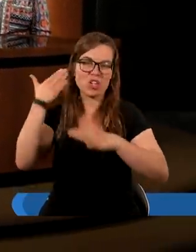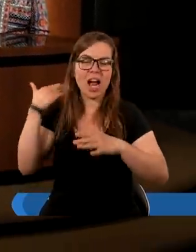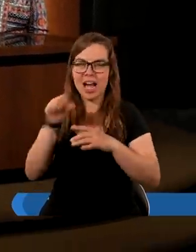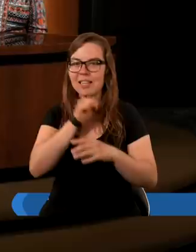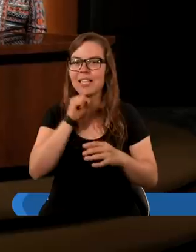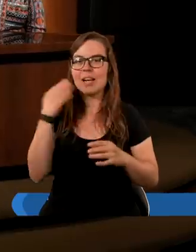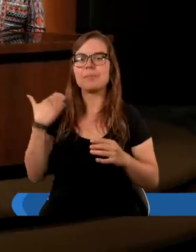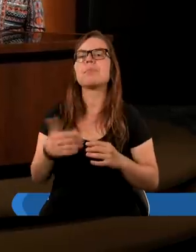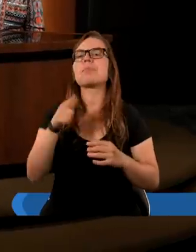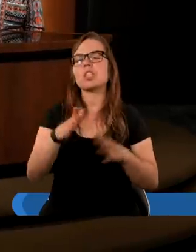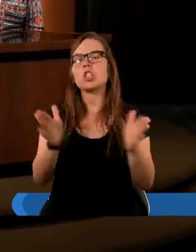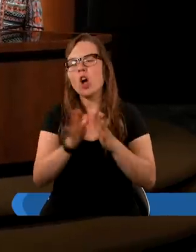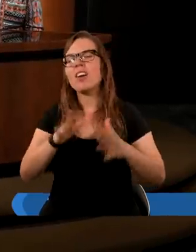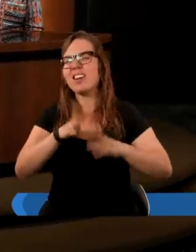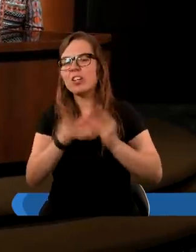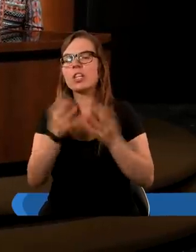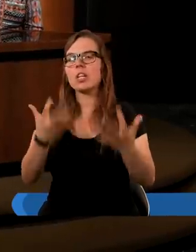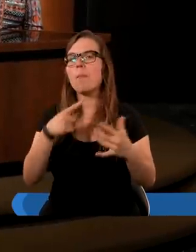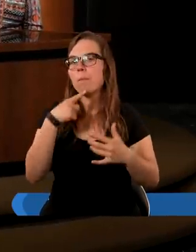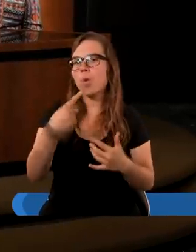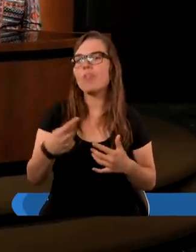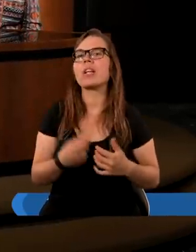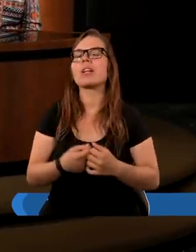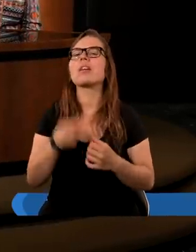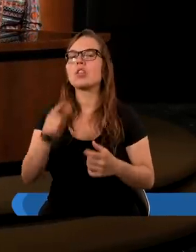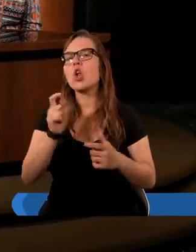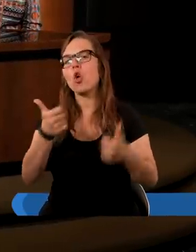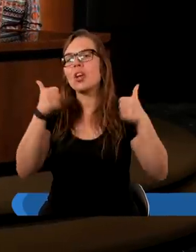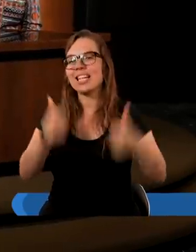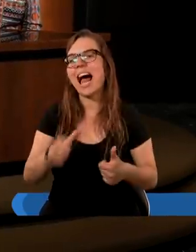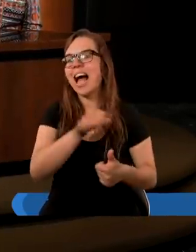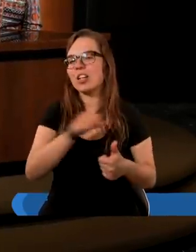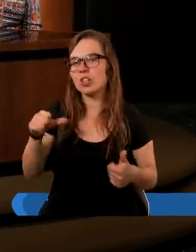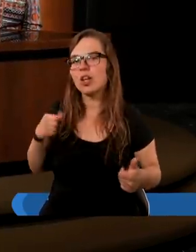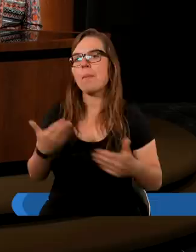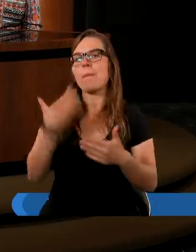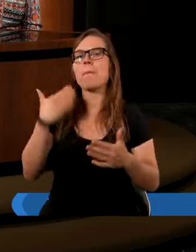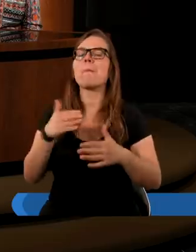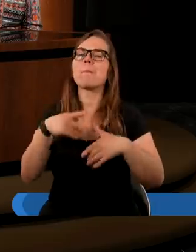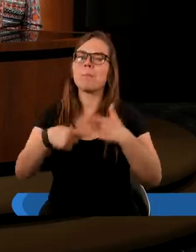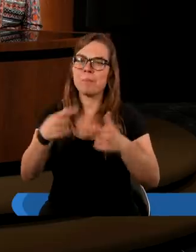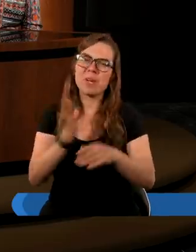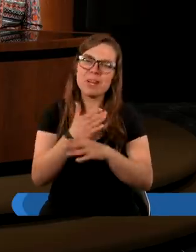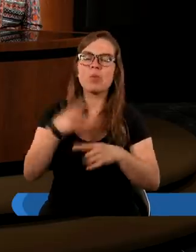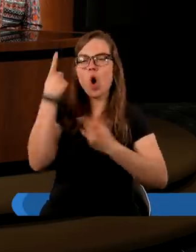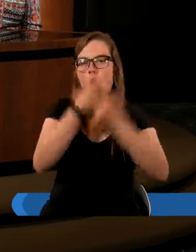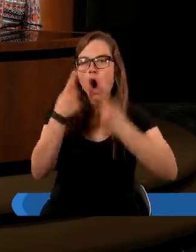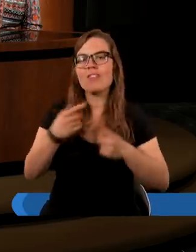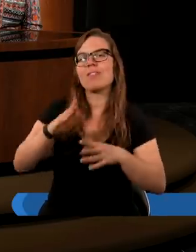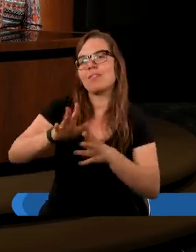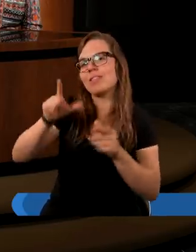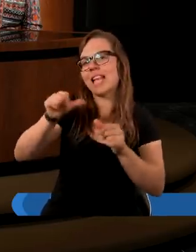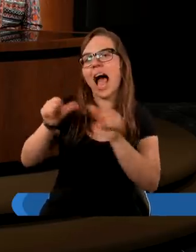bardziej konkretnie chcieli powiedzieć, to, co stanie się przedmiotem rozważania w